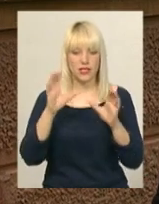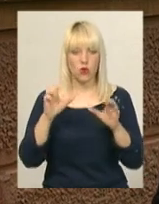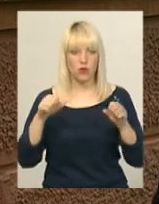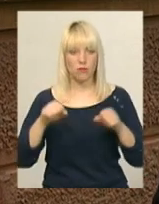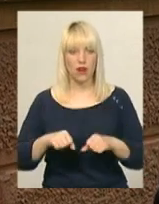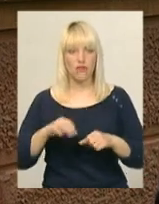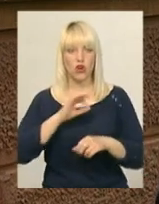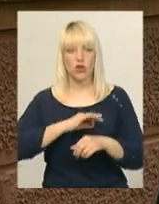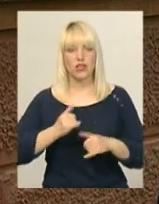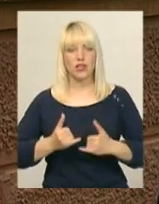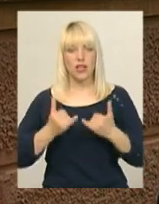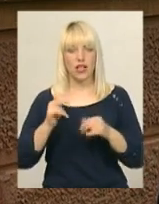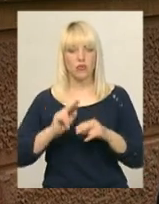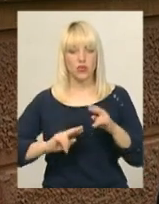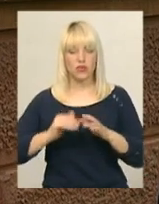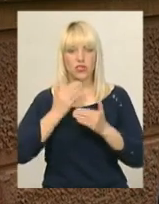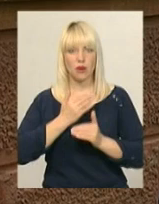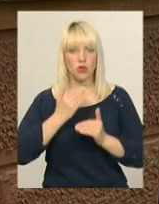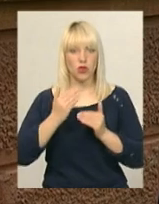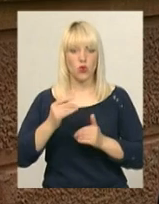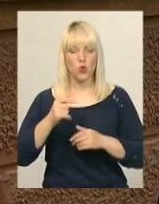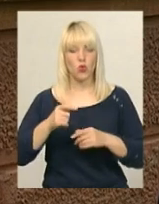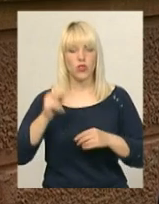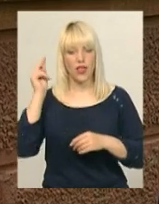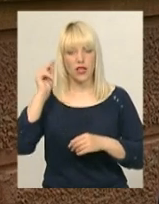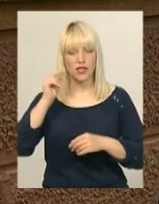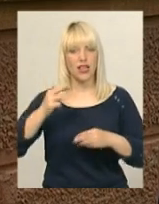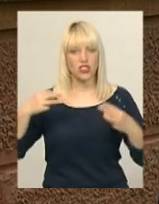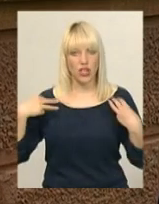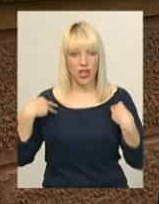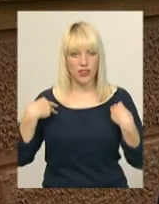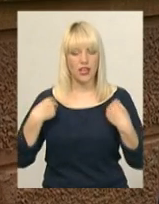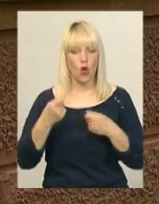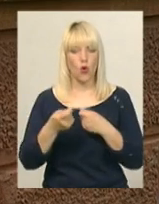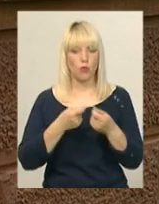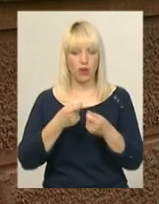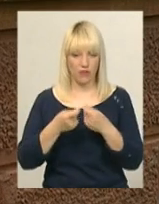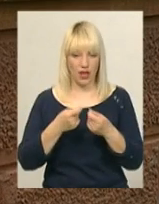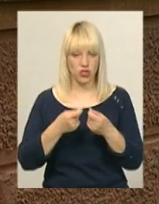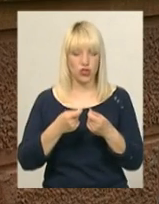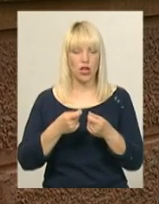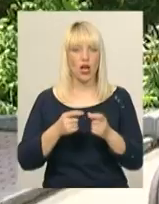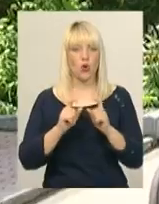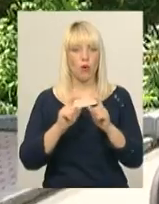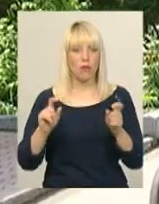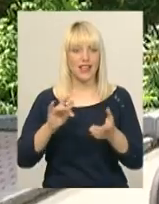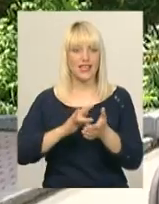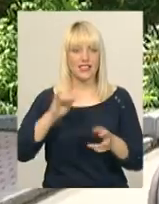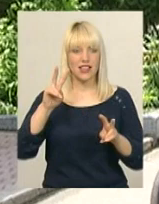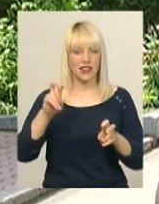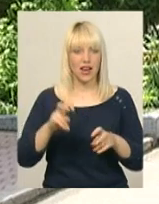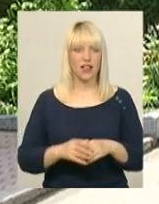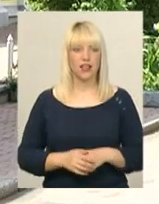будівництва, ми запитали у начальника управляючої муніципальної компанії «Центральна» Олександра Телішевського. Це